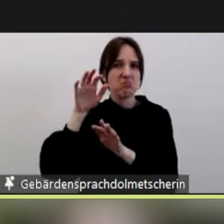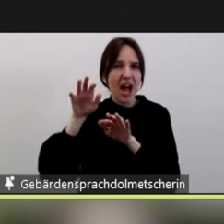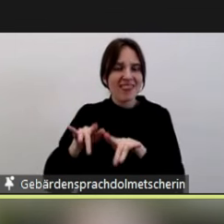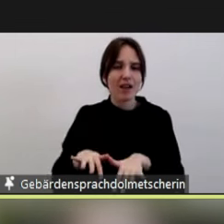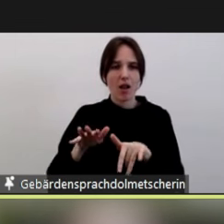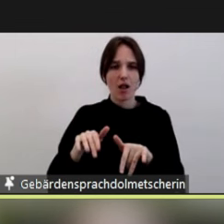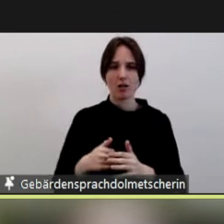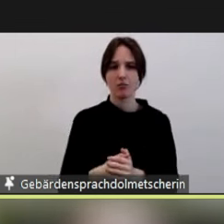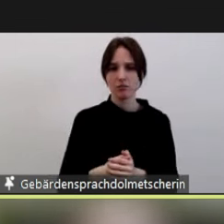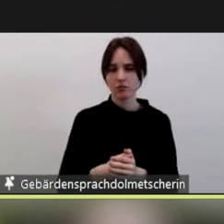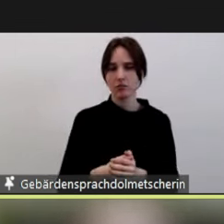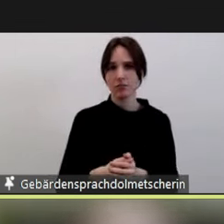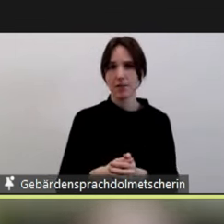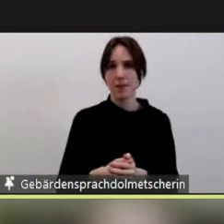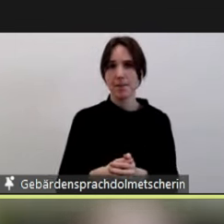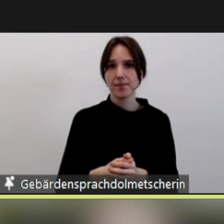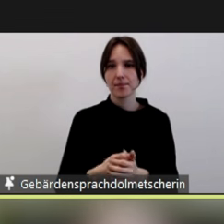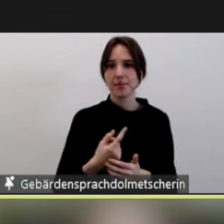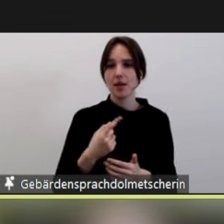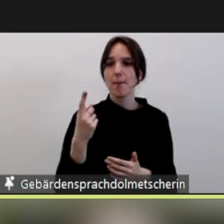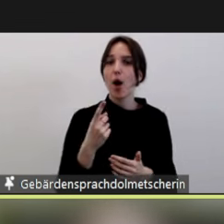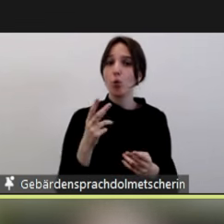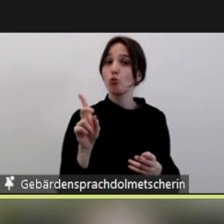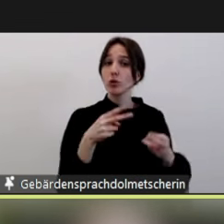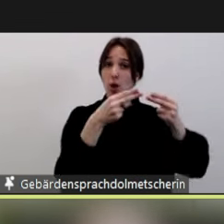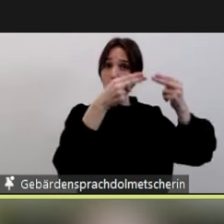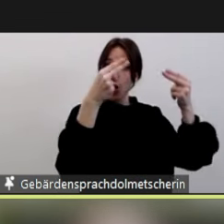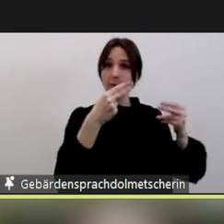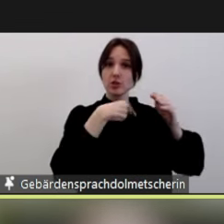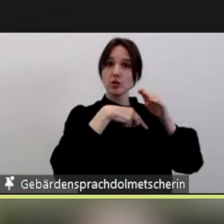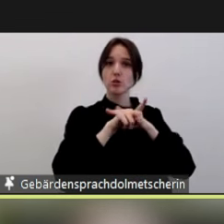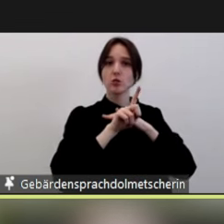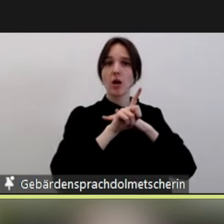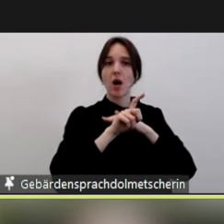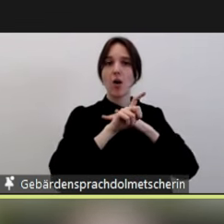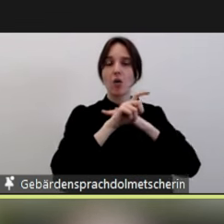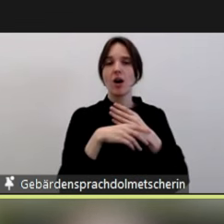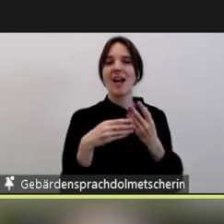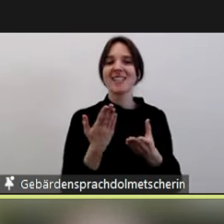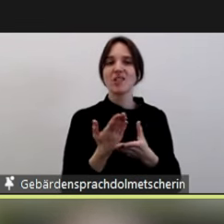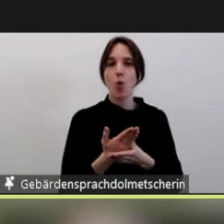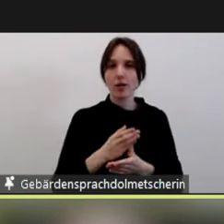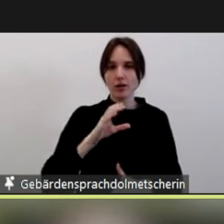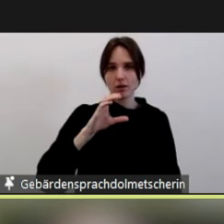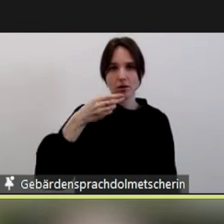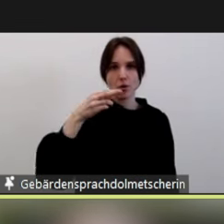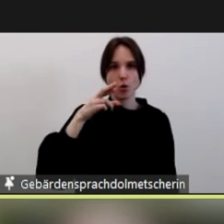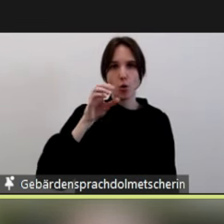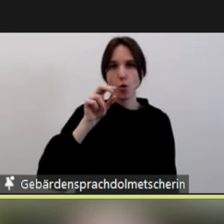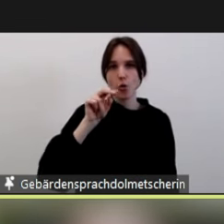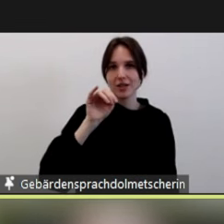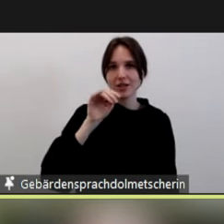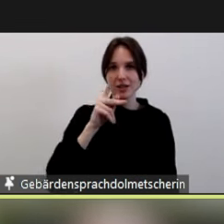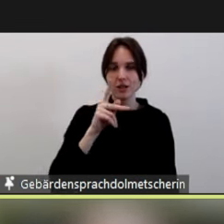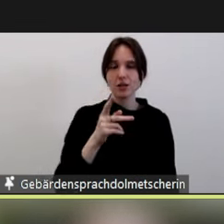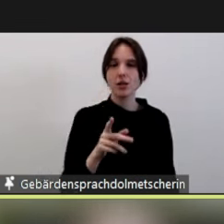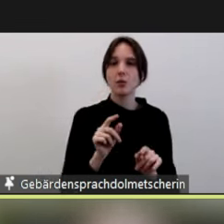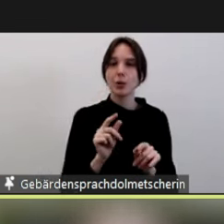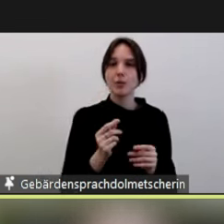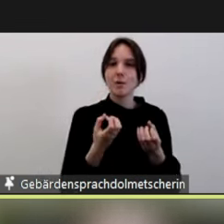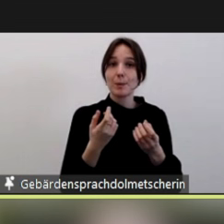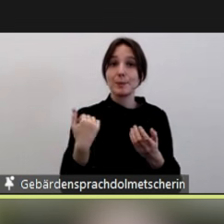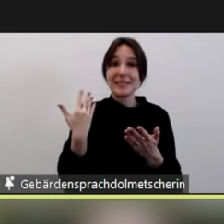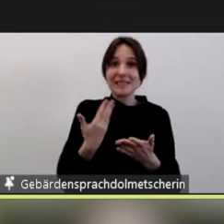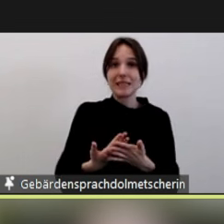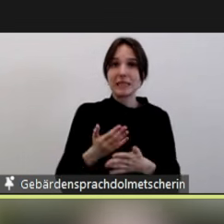auf unserer Webseite der Meldestelle eine Chronik mit einer ersten Auswahl von antifeministischen Vorfällen veröffentlicht.